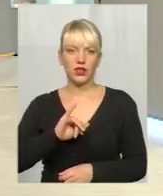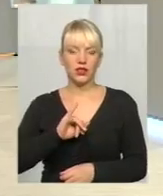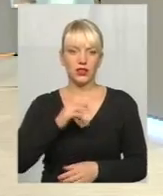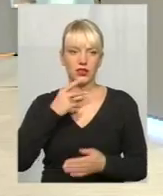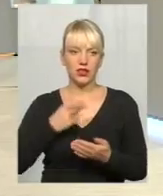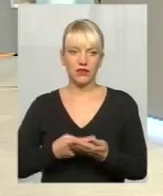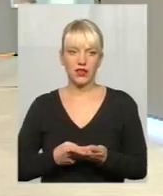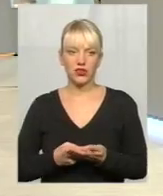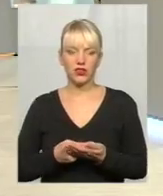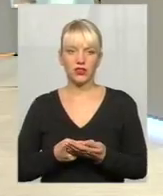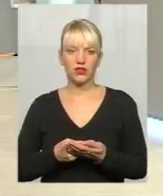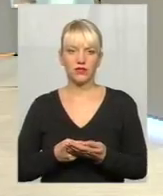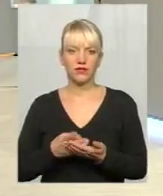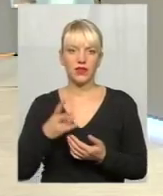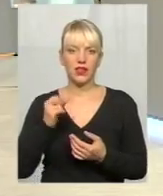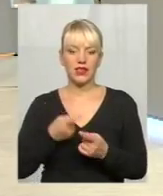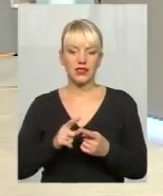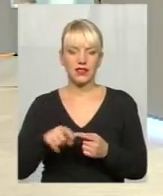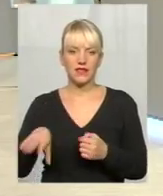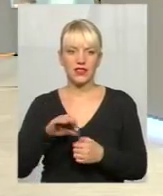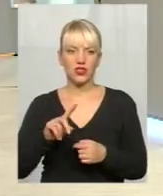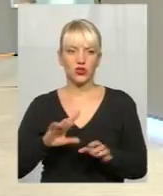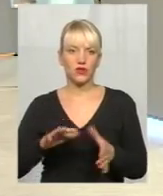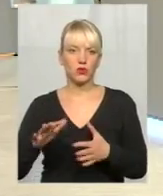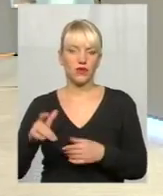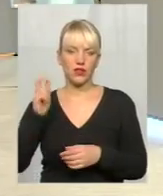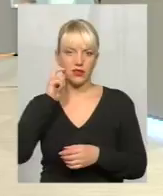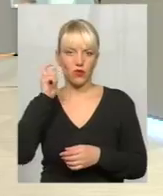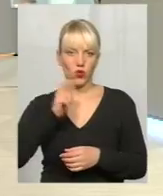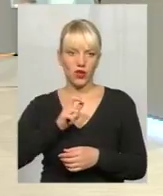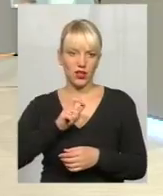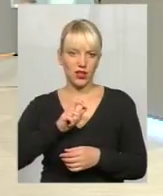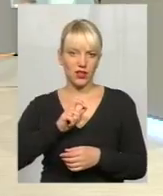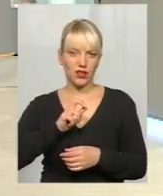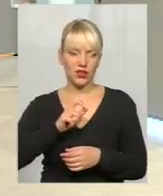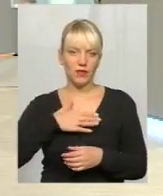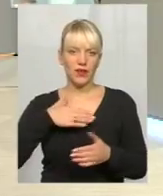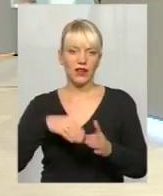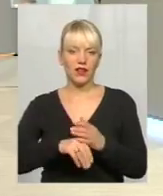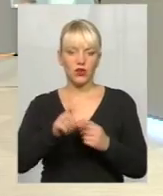дивлячись на це все, що відбувається в Україні, гинуть хлопці.